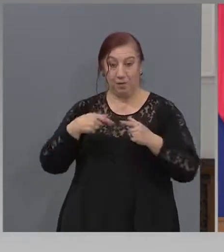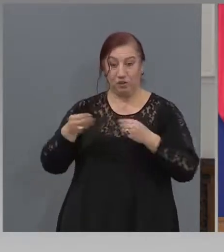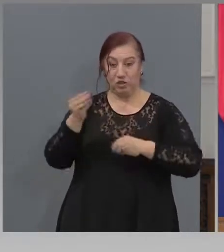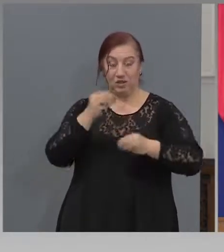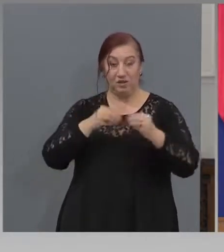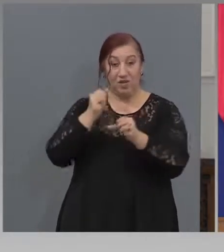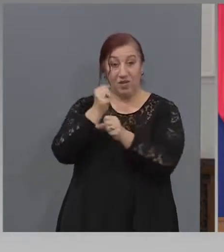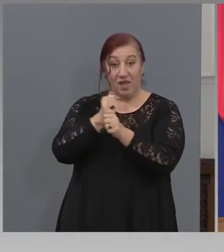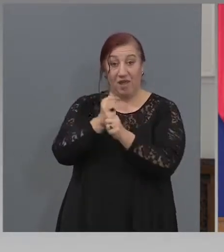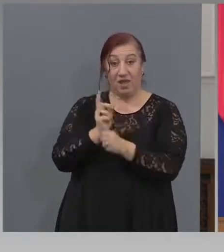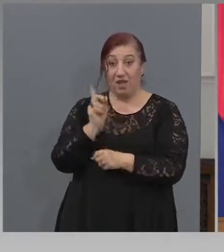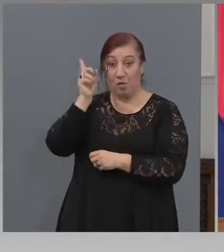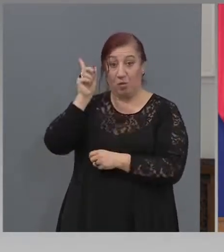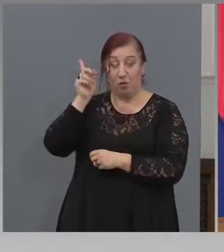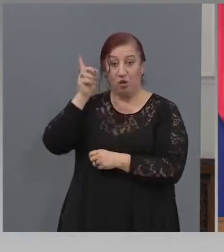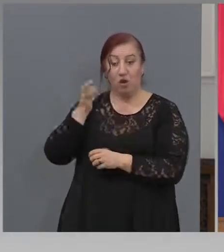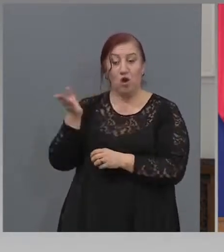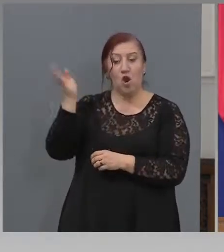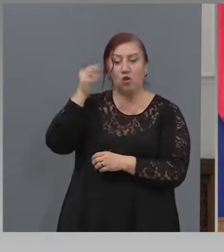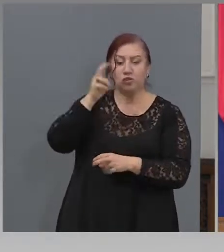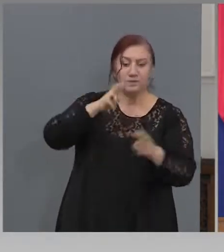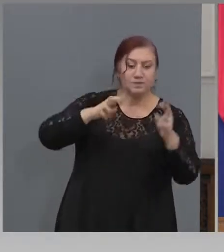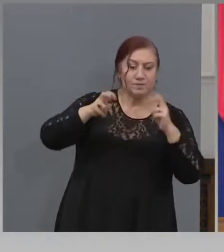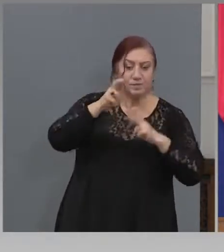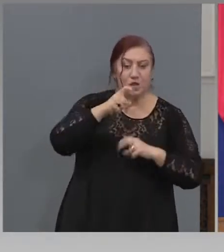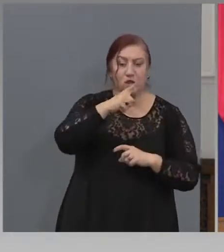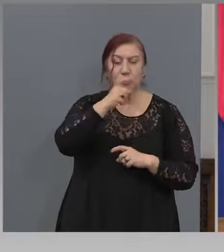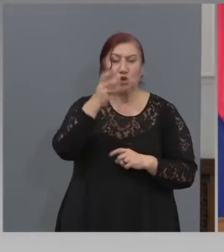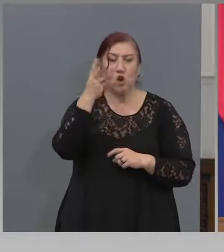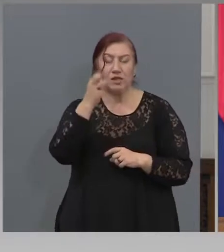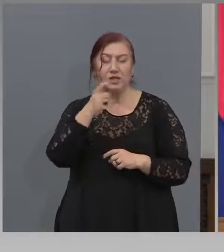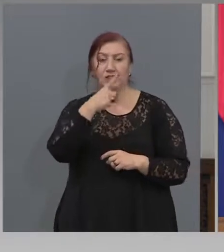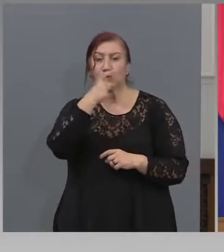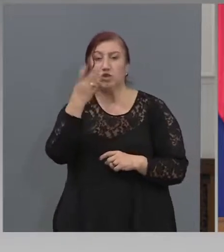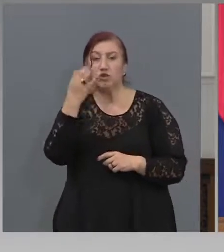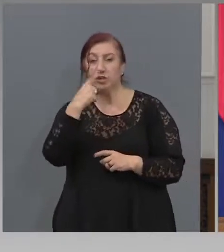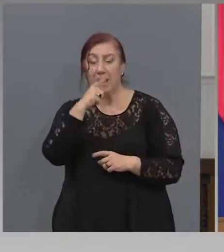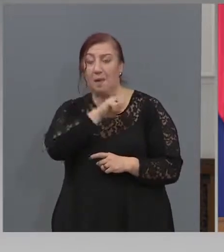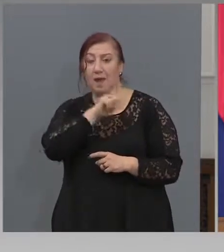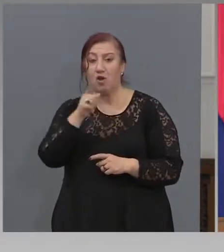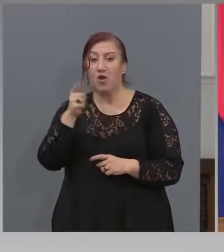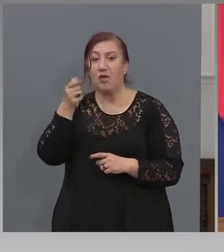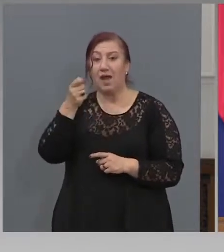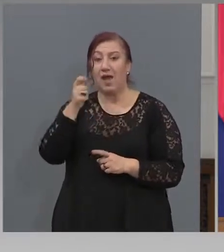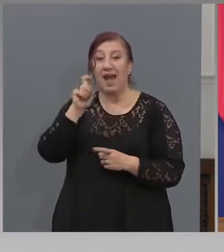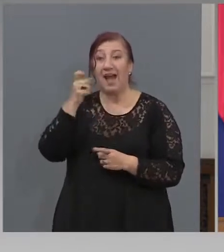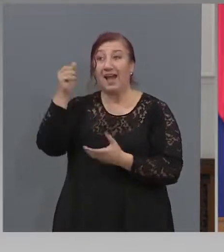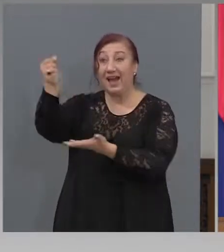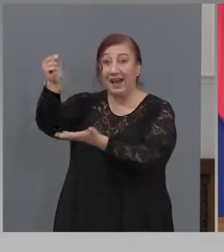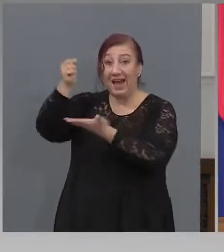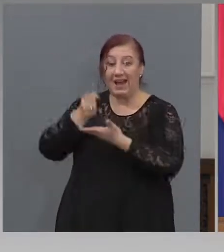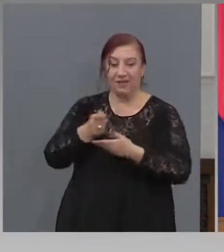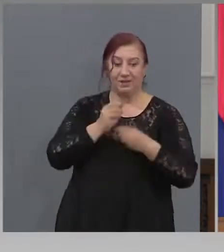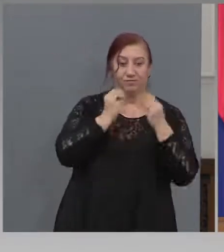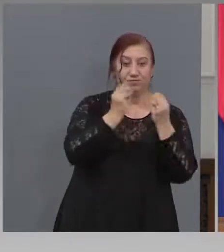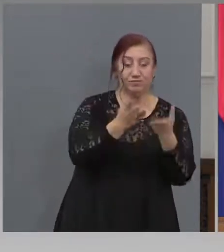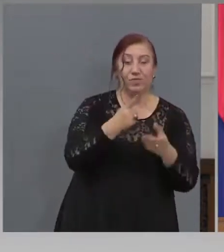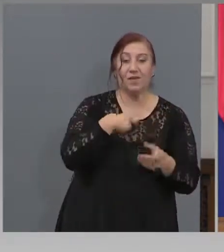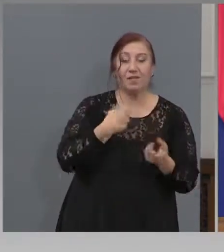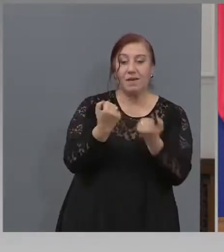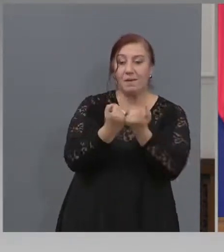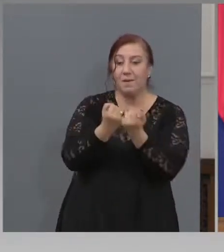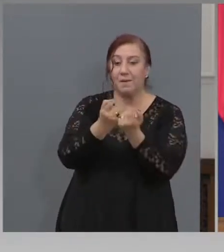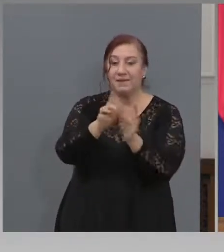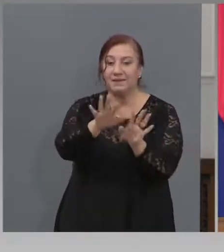още 130-40 милиона грант да намериме да сложиме на места, където действително да се